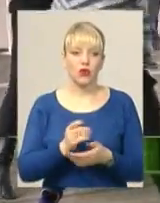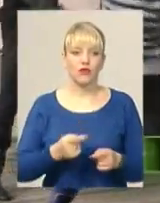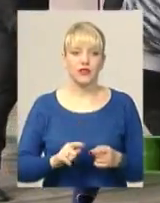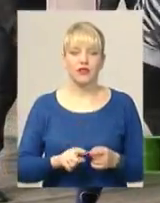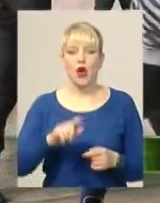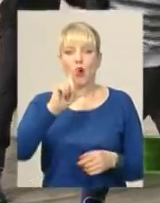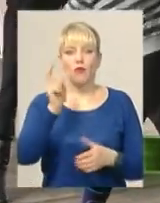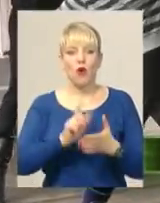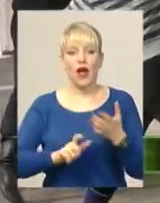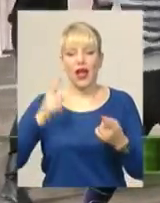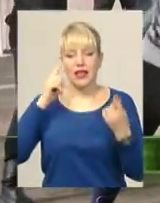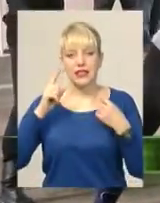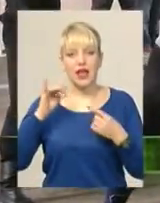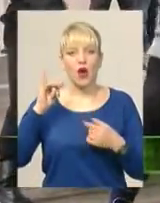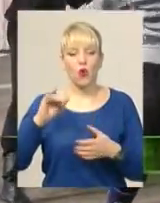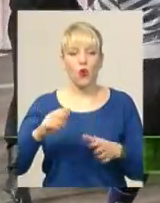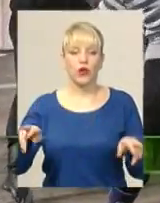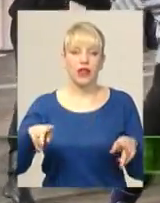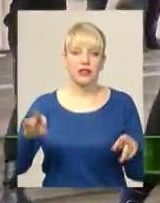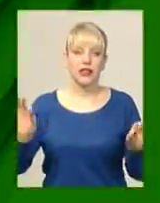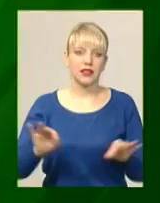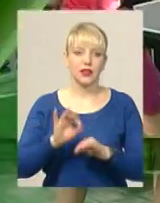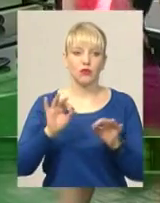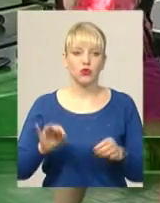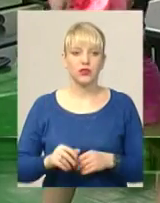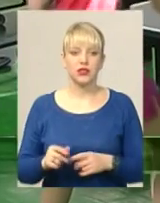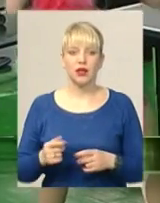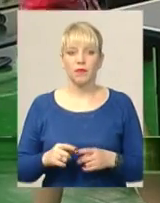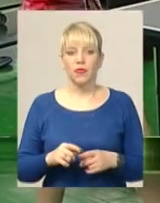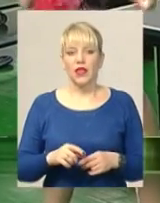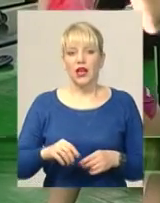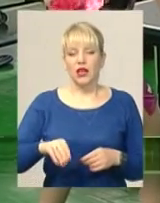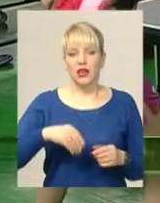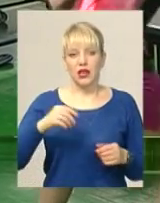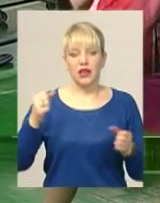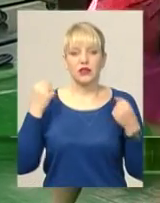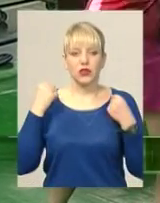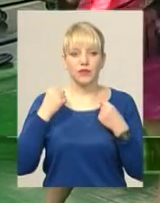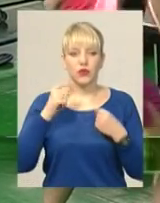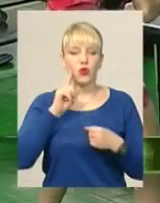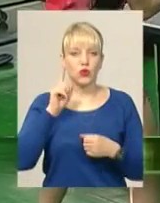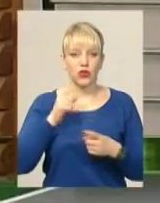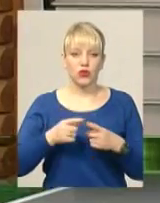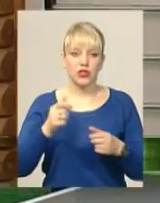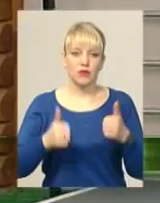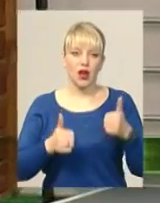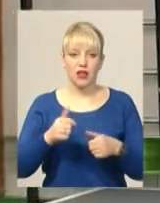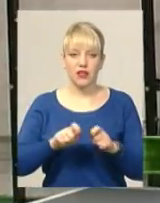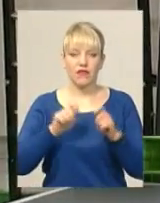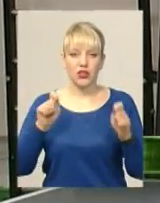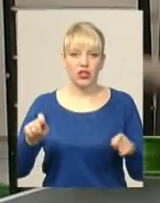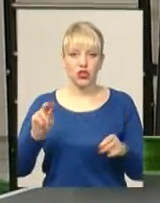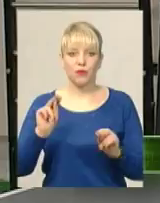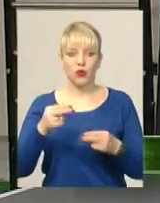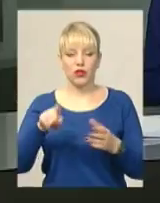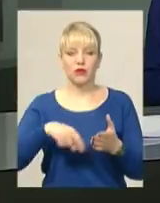музиці в обласній філармонії покажуть козацький міф Шевченка. Універсальний спорт. Кадети та юніори змагалися на відкритому чемпіонаті міста з настільного